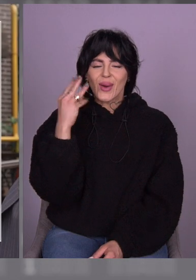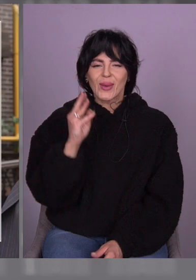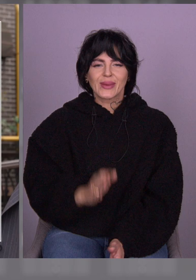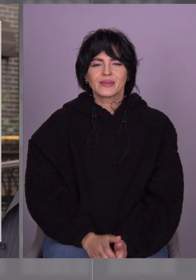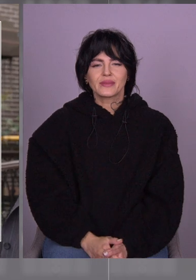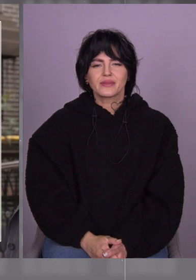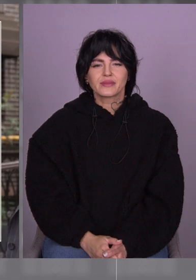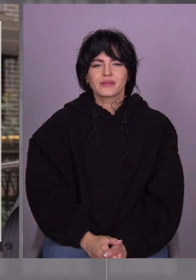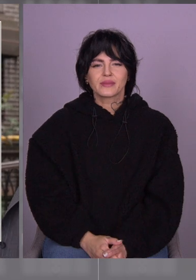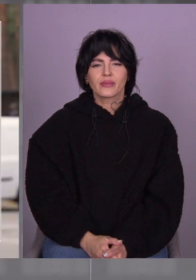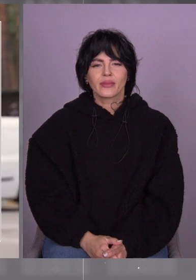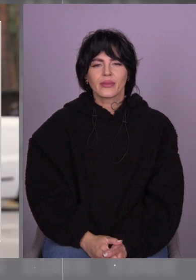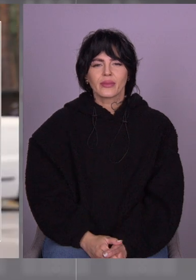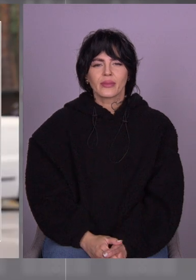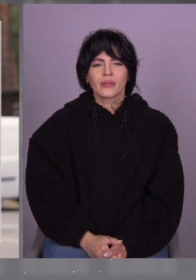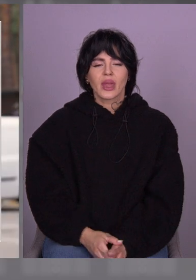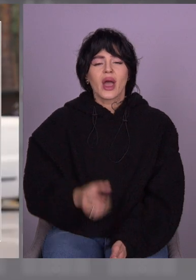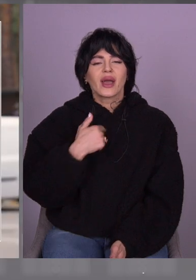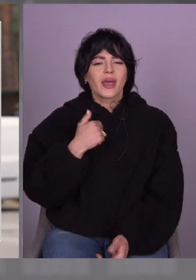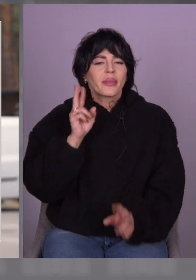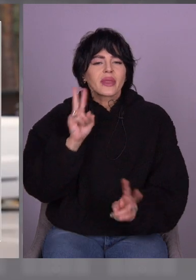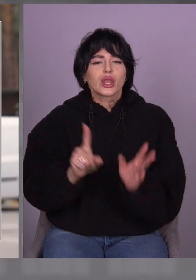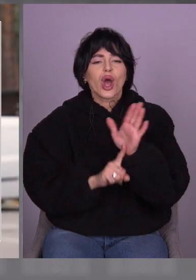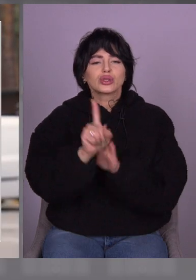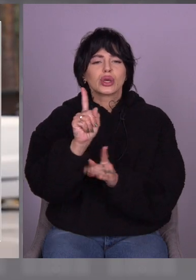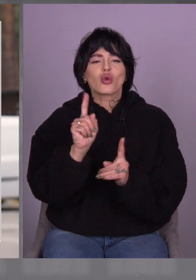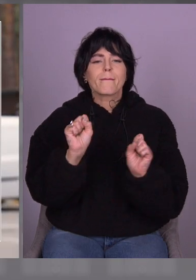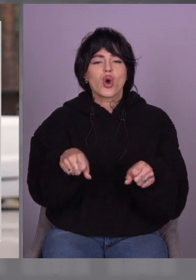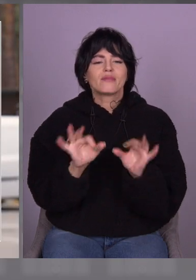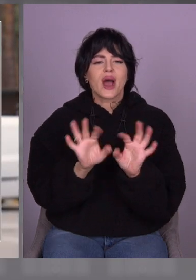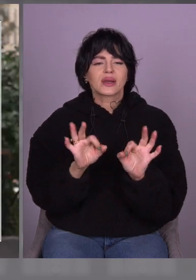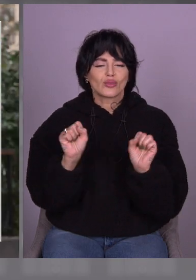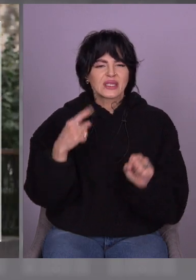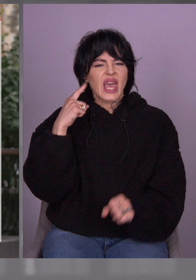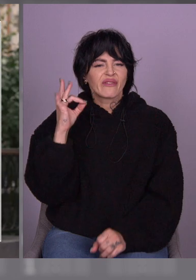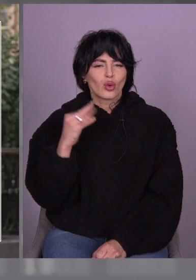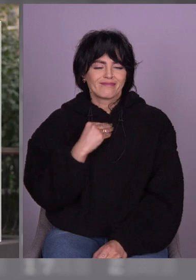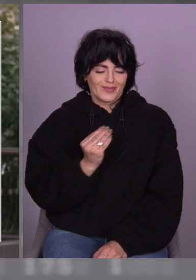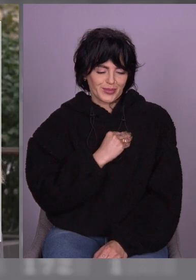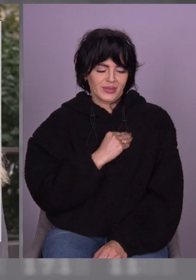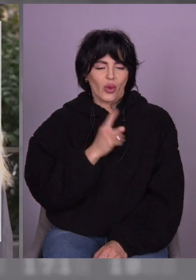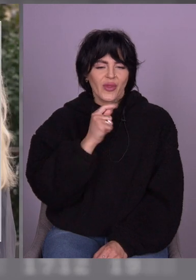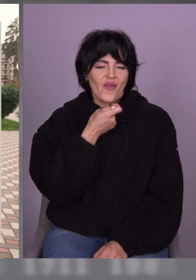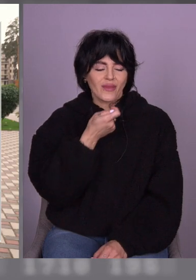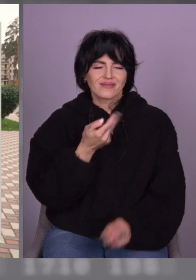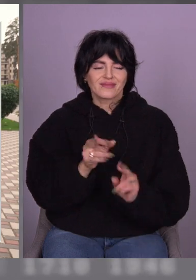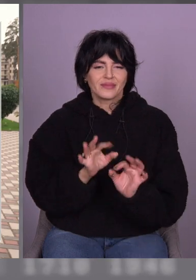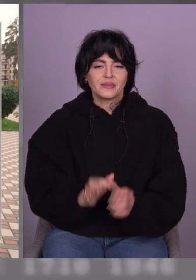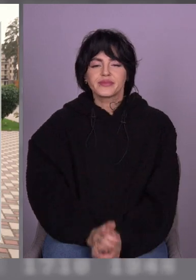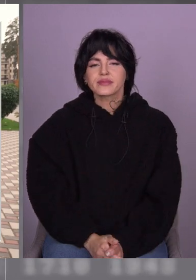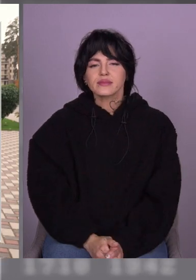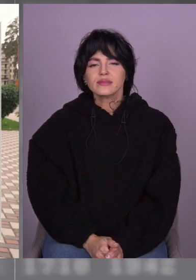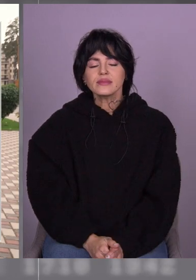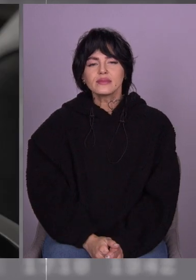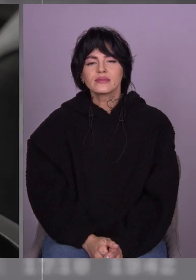Ну, не знаю, з чого почати. Ми можемо поступово, давайте. Можна ми для початку повісимо звук на вас? Добренько. Владик, давай, ми